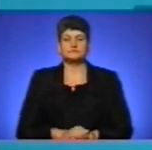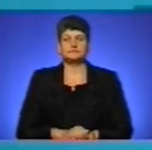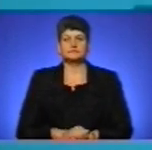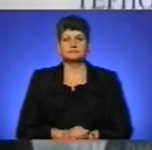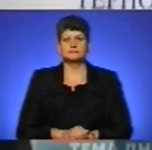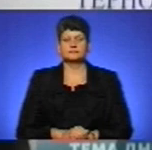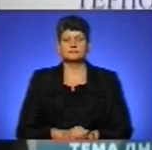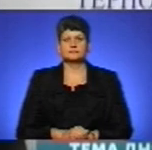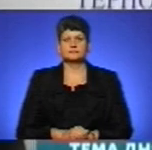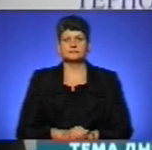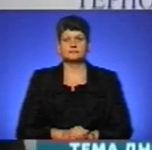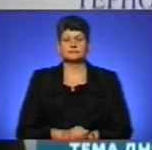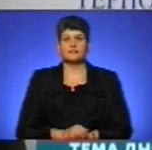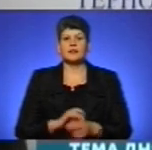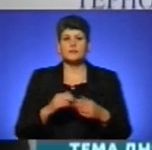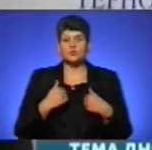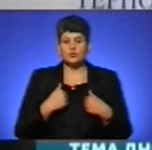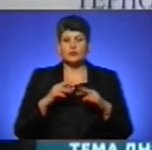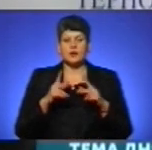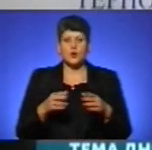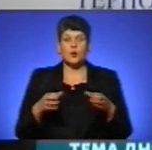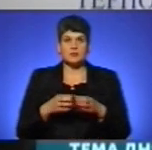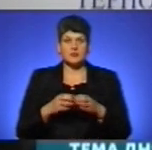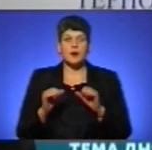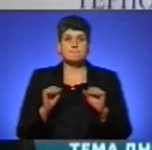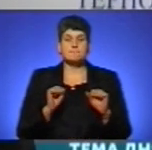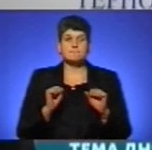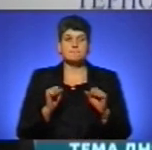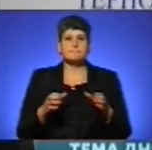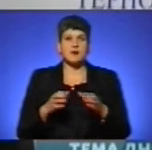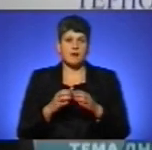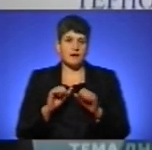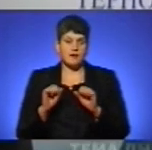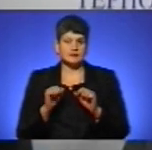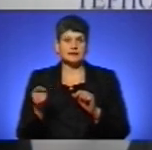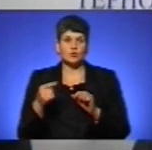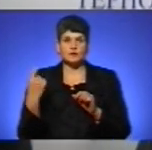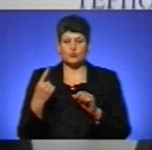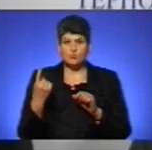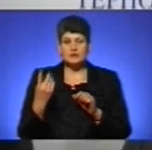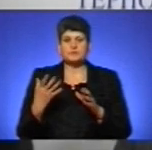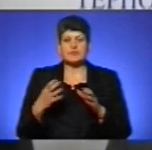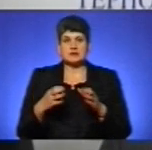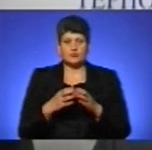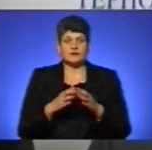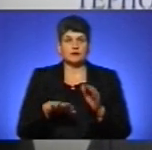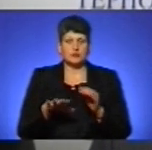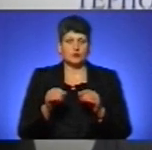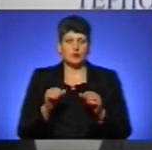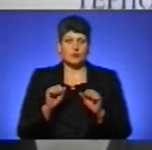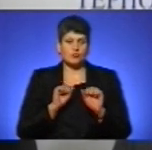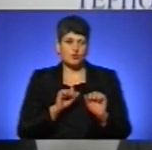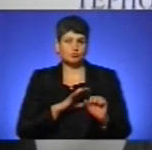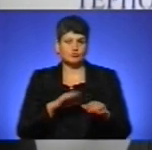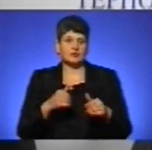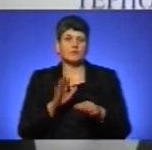Мною, як командира бригади Тернопільської області, заводів територіальної оборони, було віддано наказ